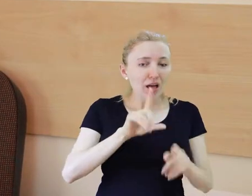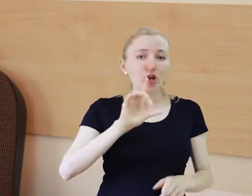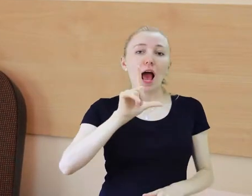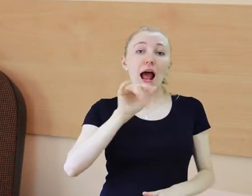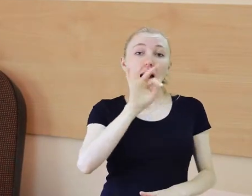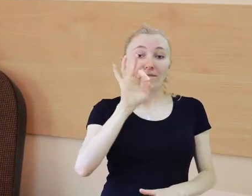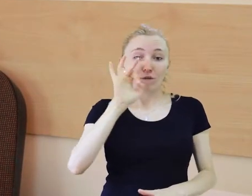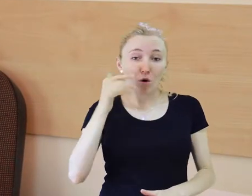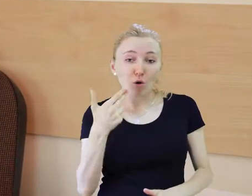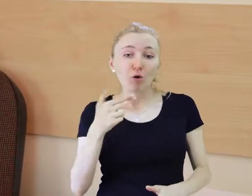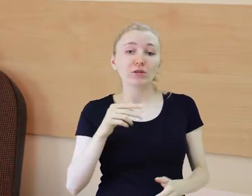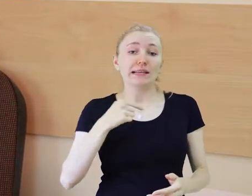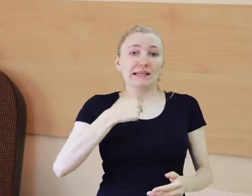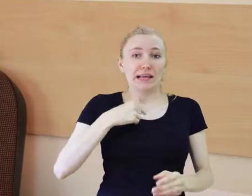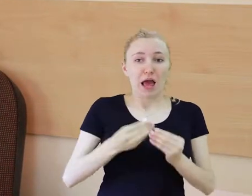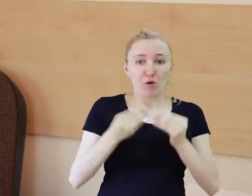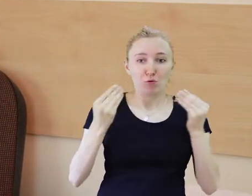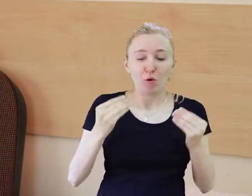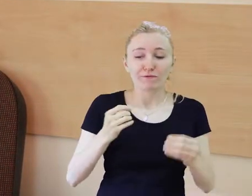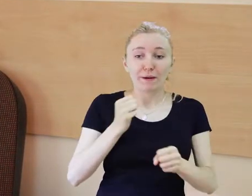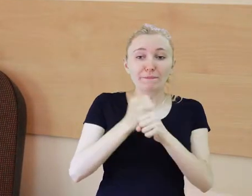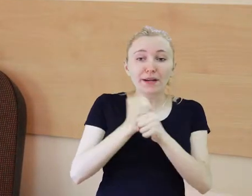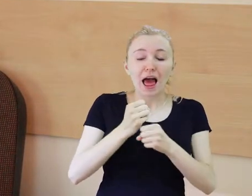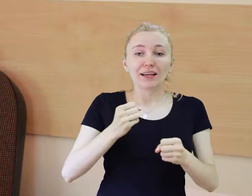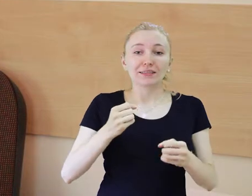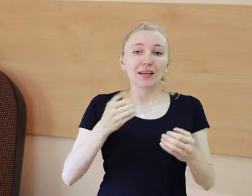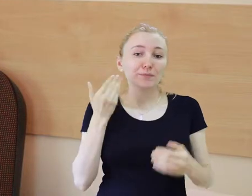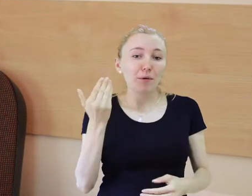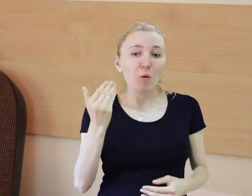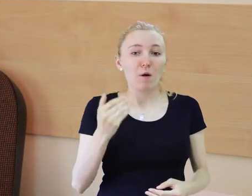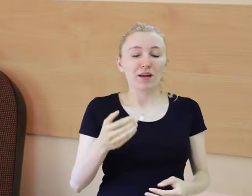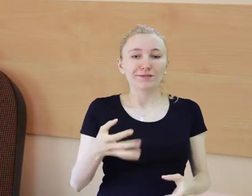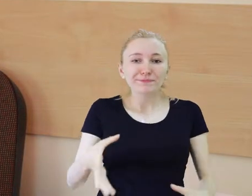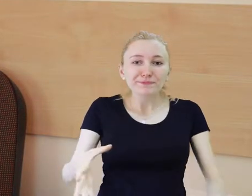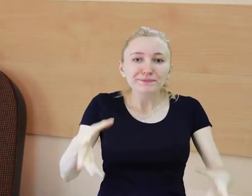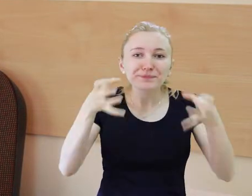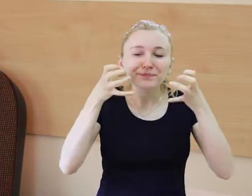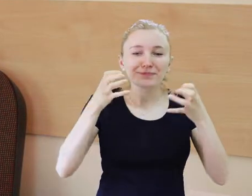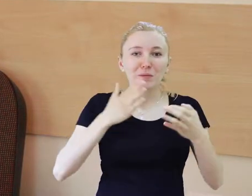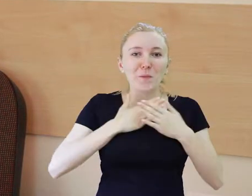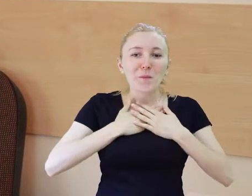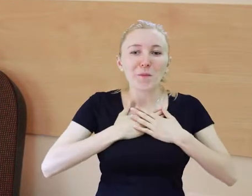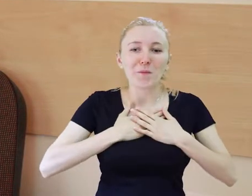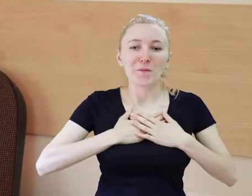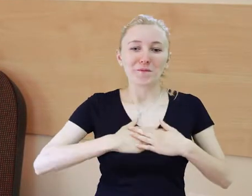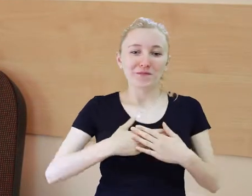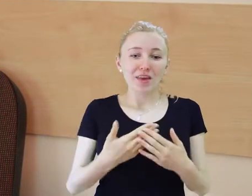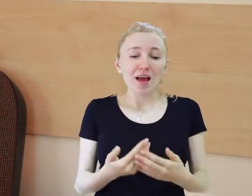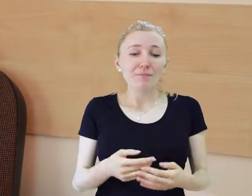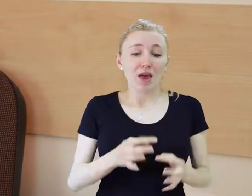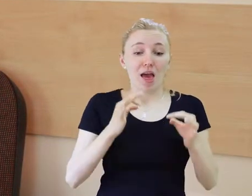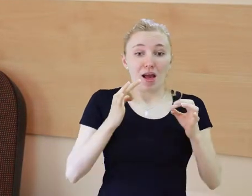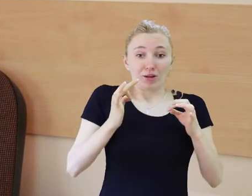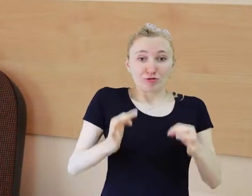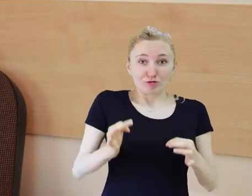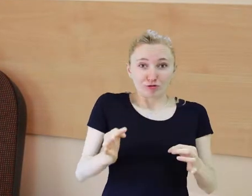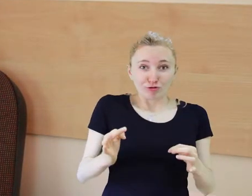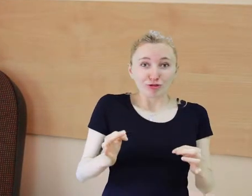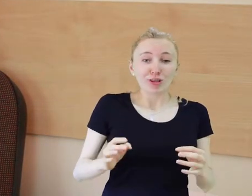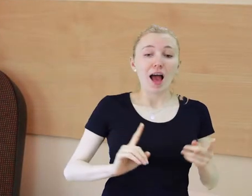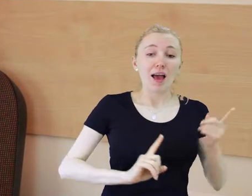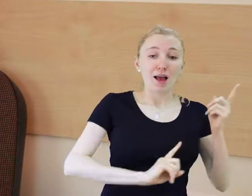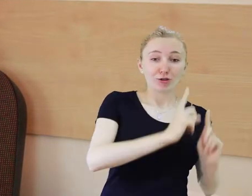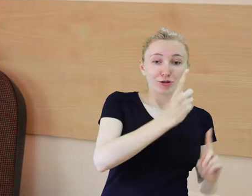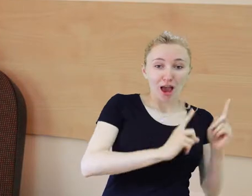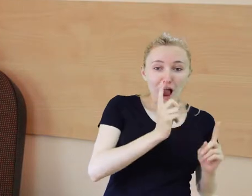iPhone'u. Tam się zaraziłam działalności społecznej i